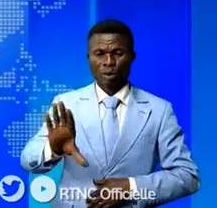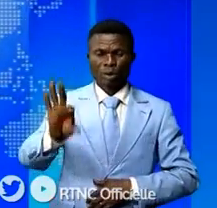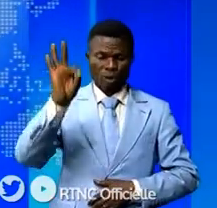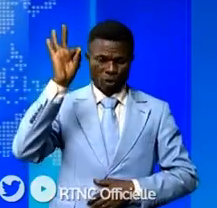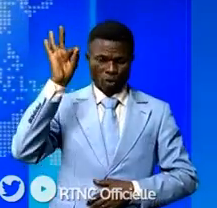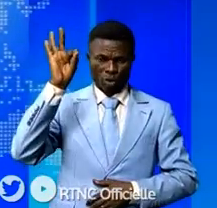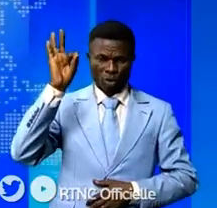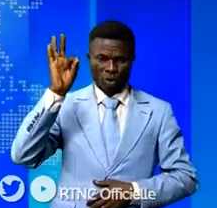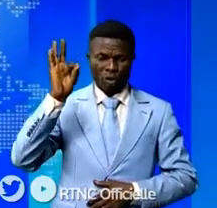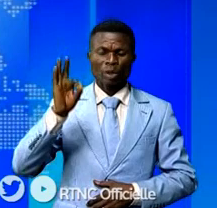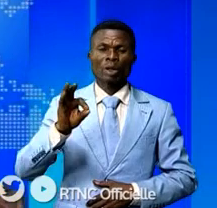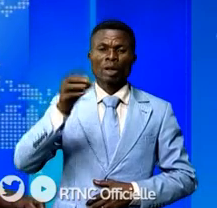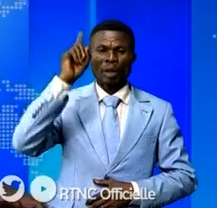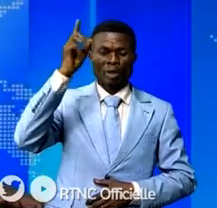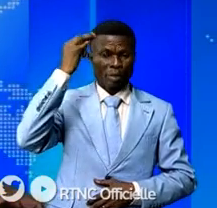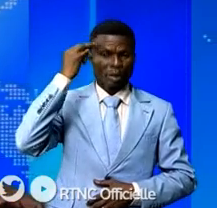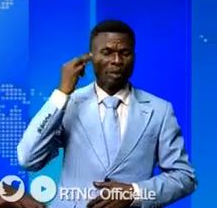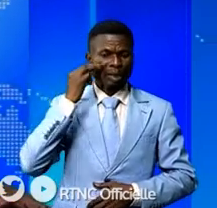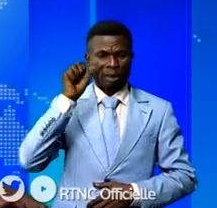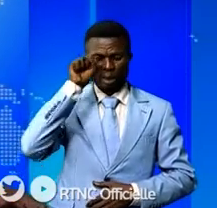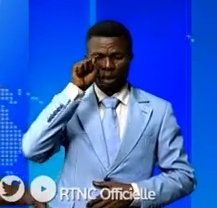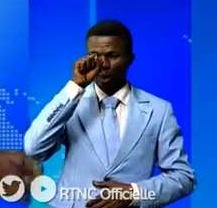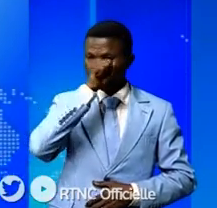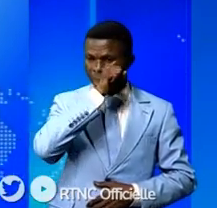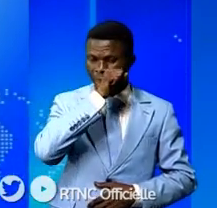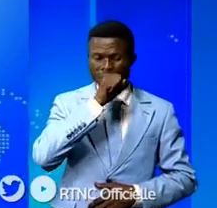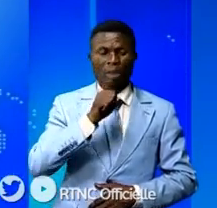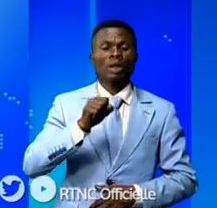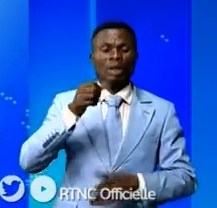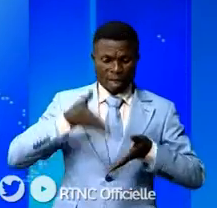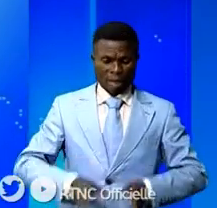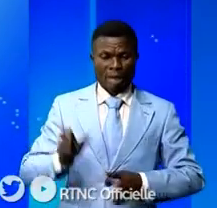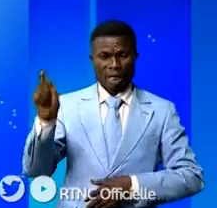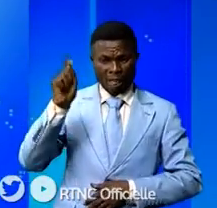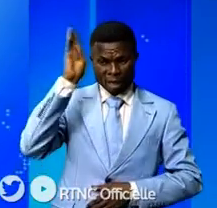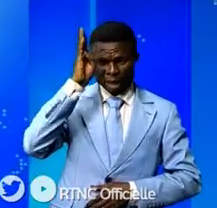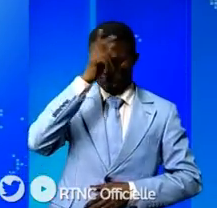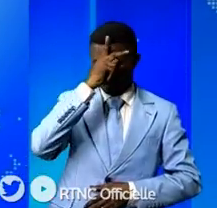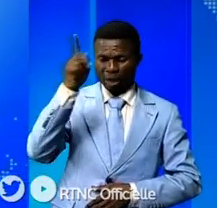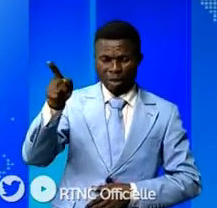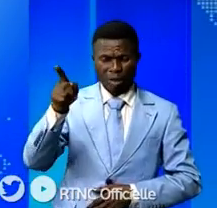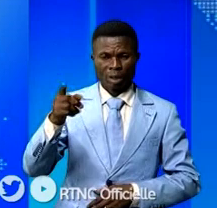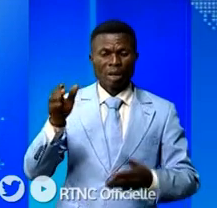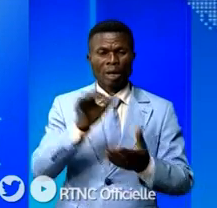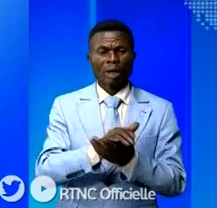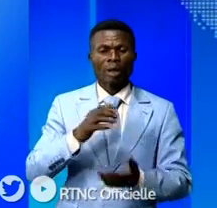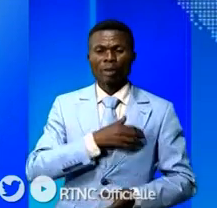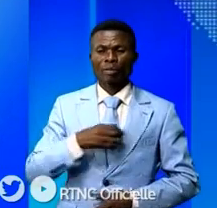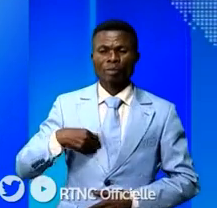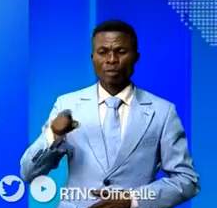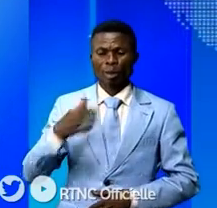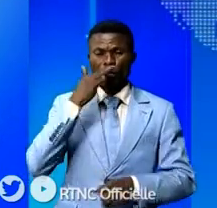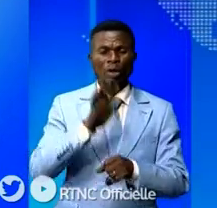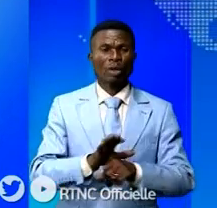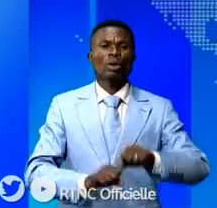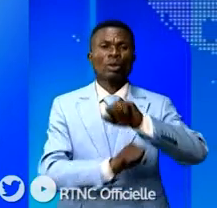de Jean-Michel Samaloukonde un des fils du terroir à la tête de la primature. Ces femmes promettent